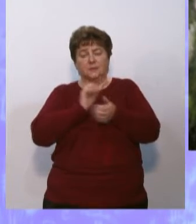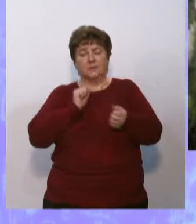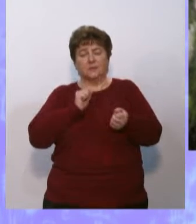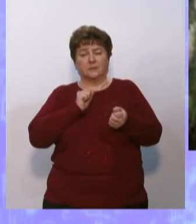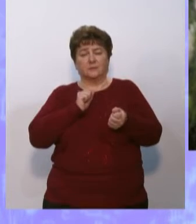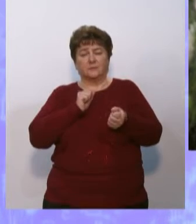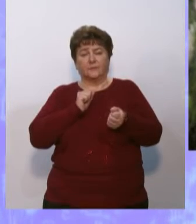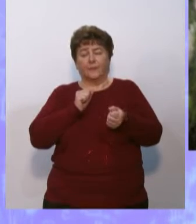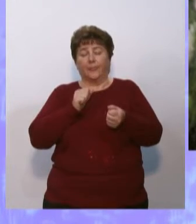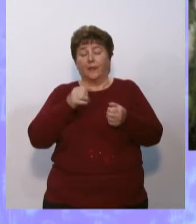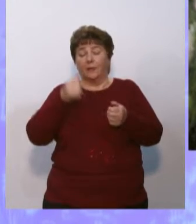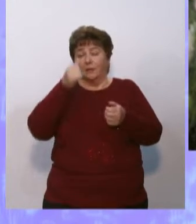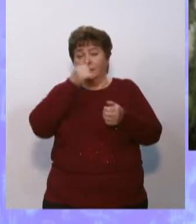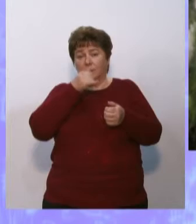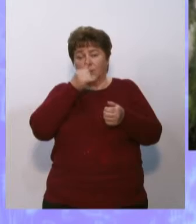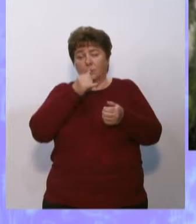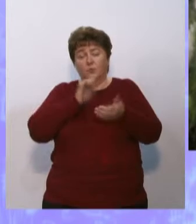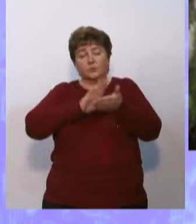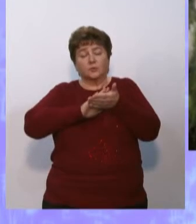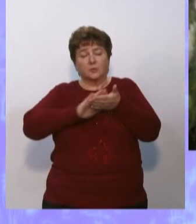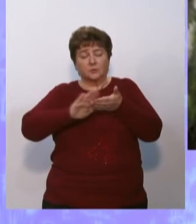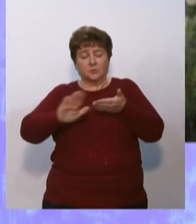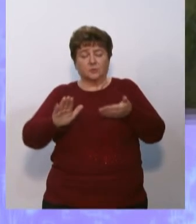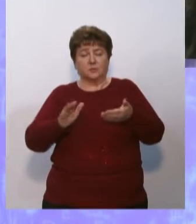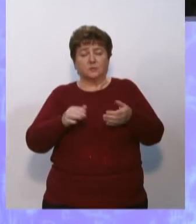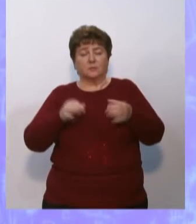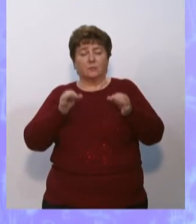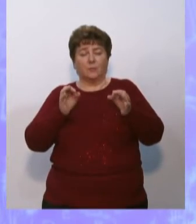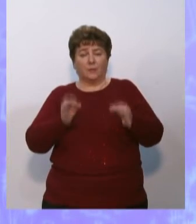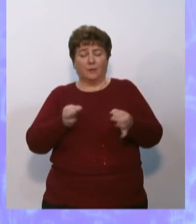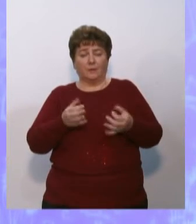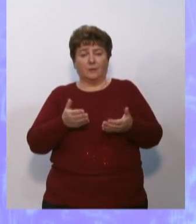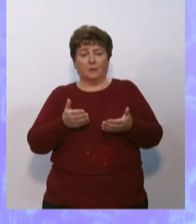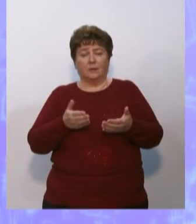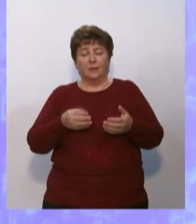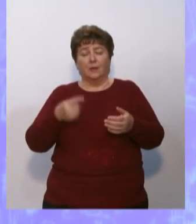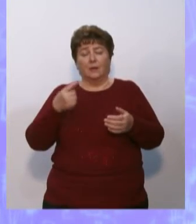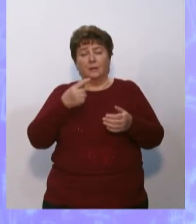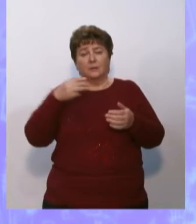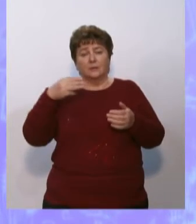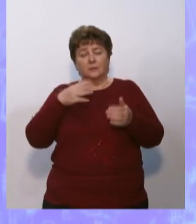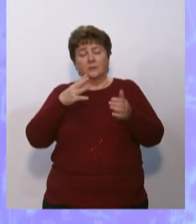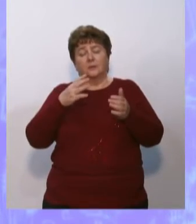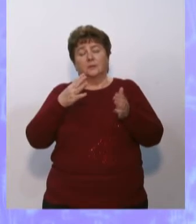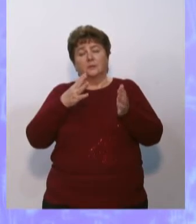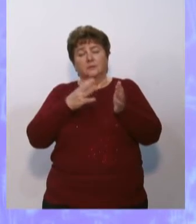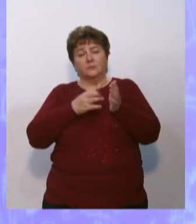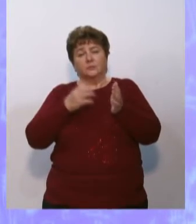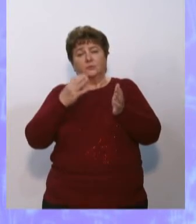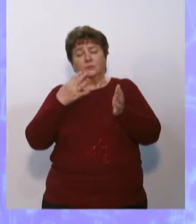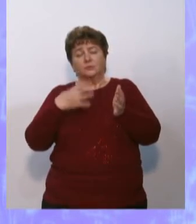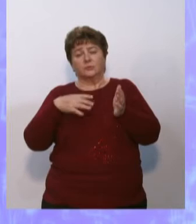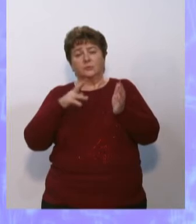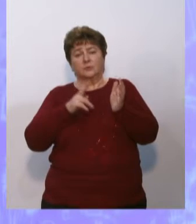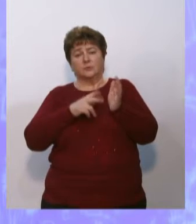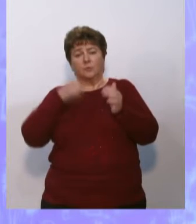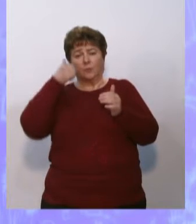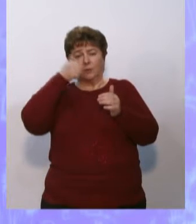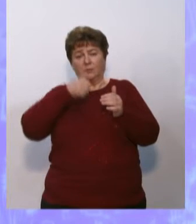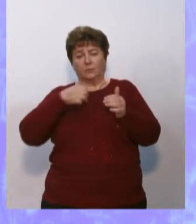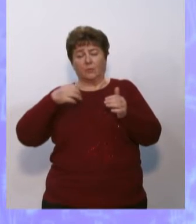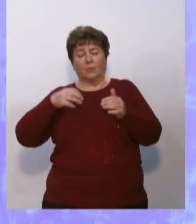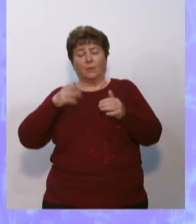и не подвергается хорошей очистке. В 1947 году известный